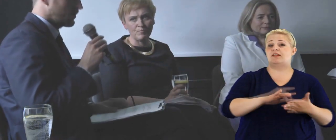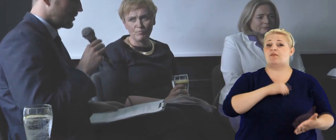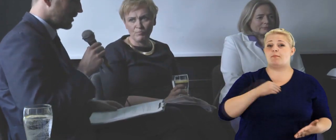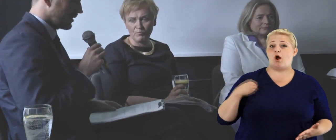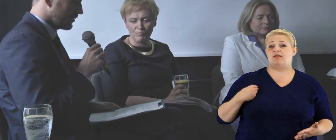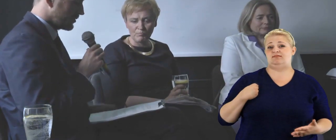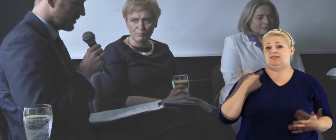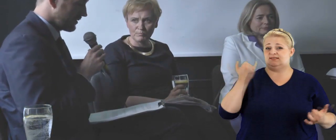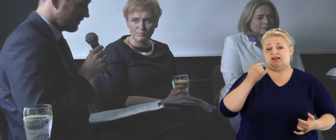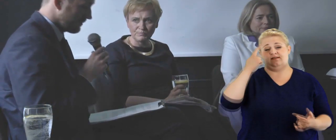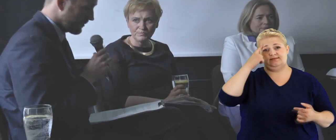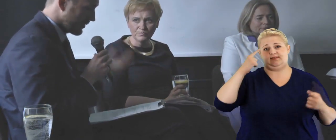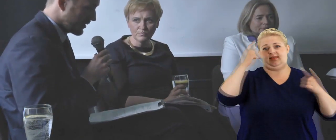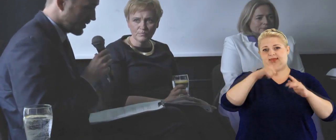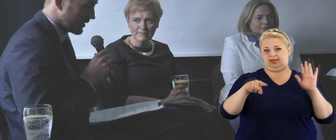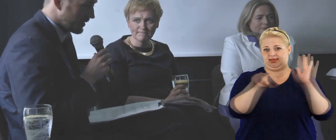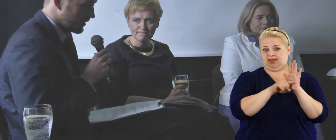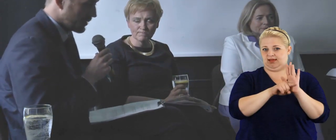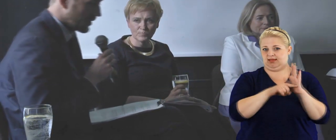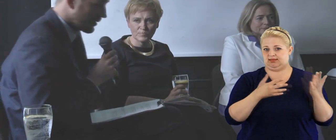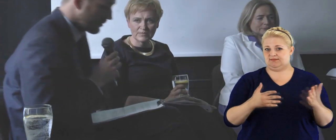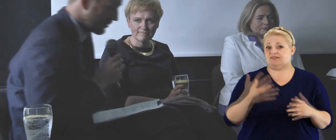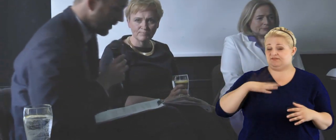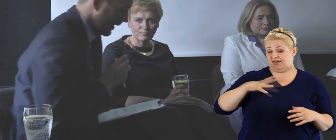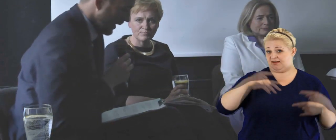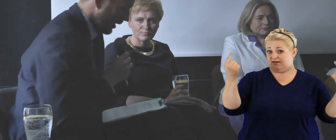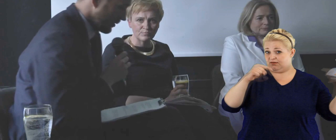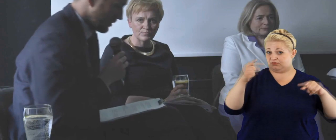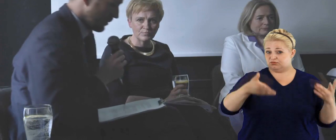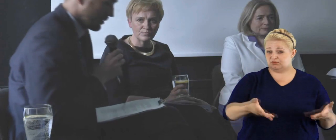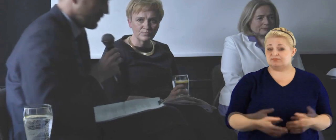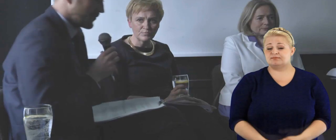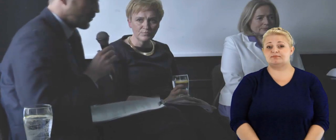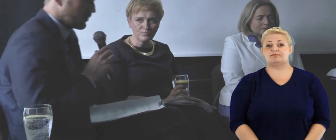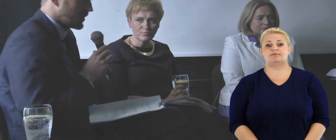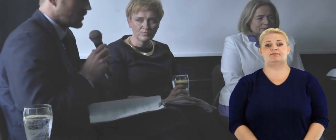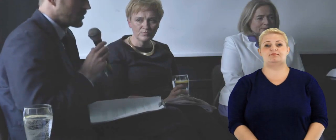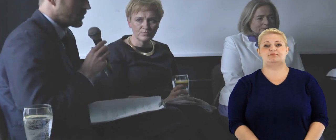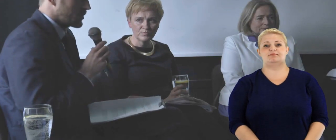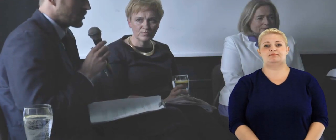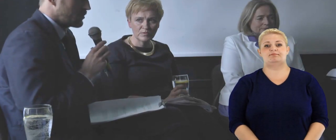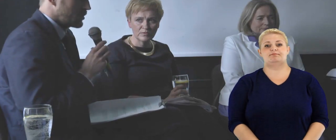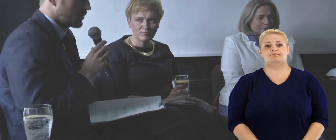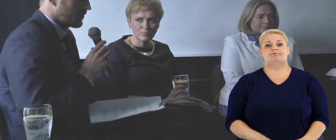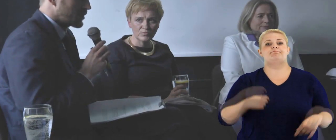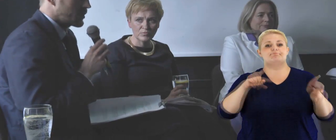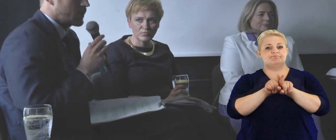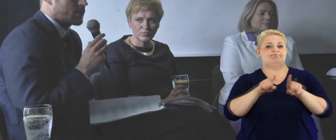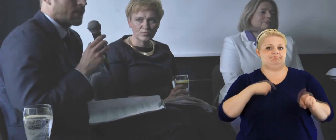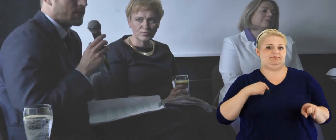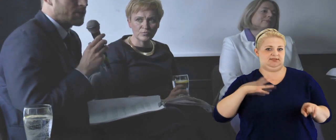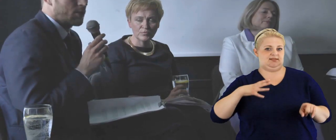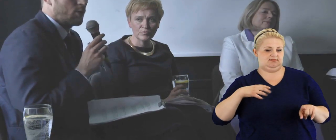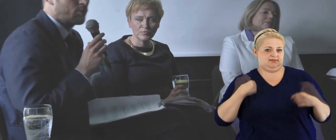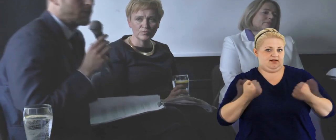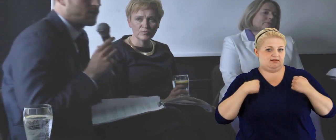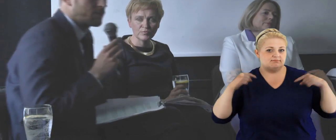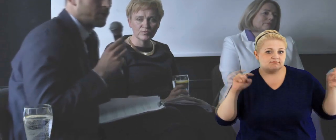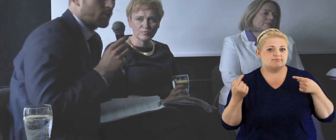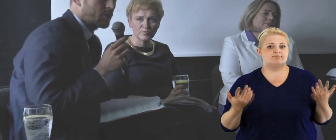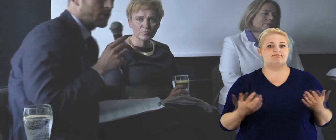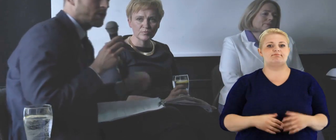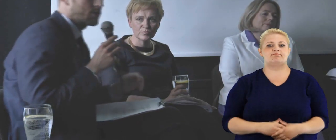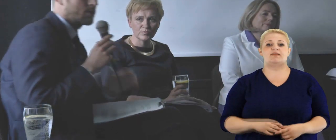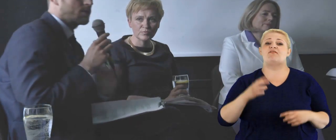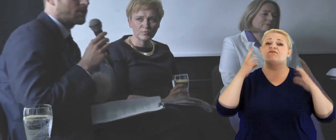staramy się jakoś w kontekście tej debaty o tym, o tym wspominać. Natomiast rzeczywiście chyba wrażenie jest takie, że ten lobbying